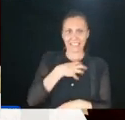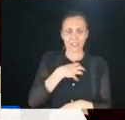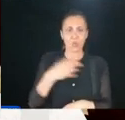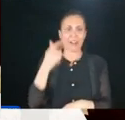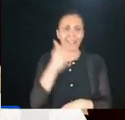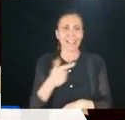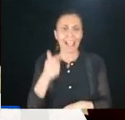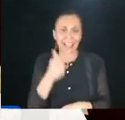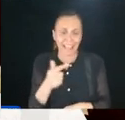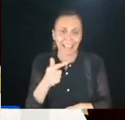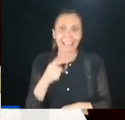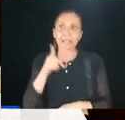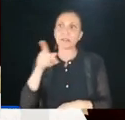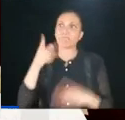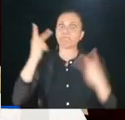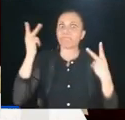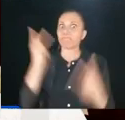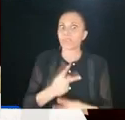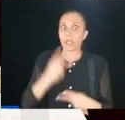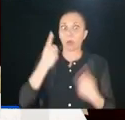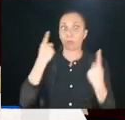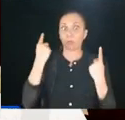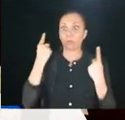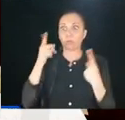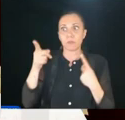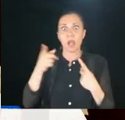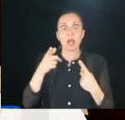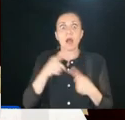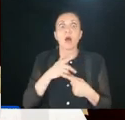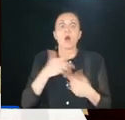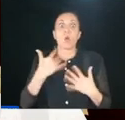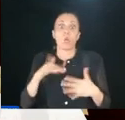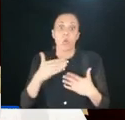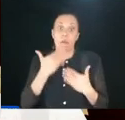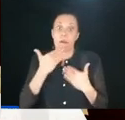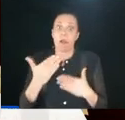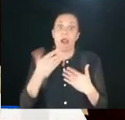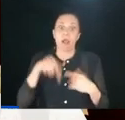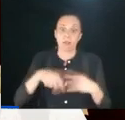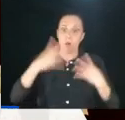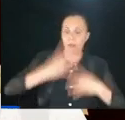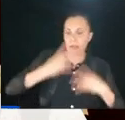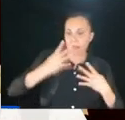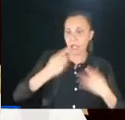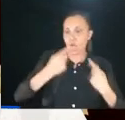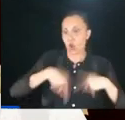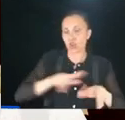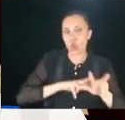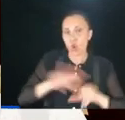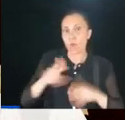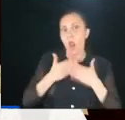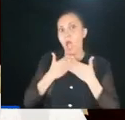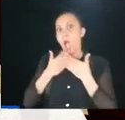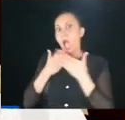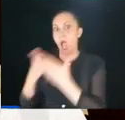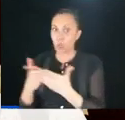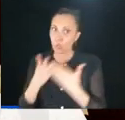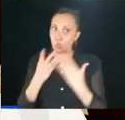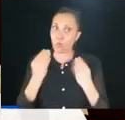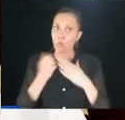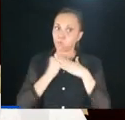Tancredi, l'assessore Tancredi ha trovato un grande aiuto da parte di questo consiglio comunale nell'organizzazione e anche nell